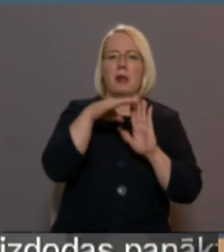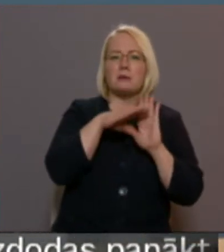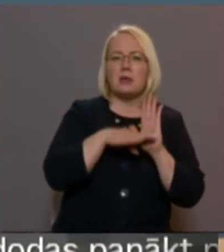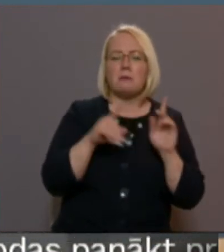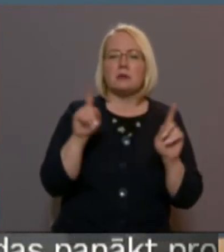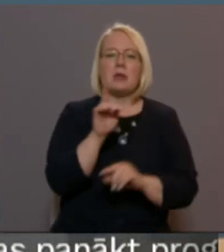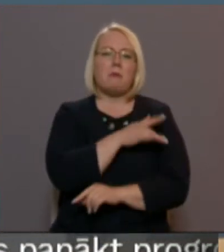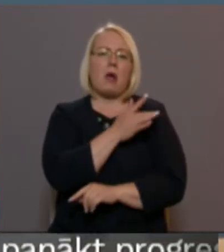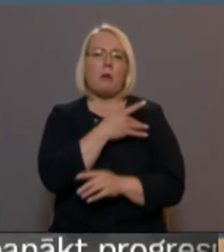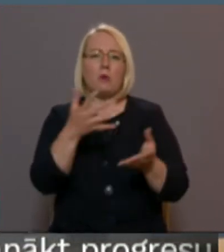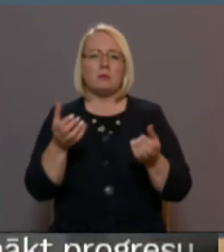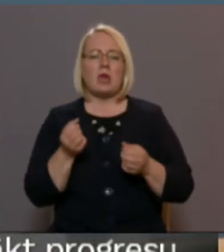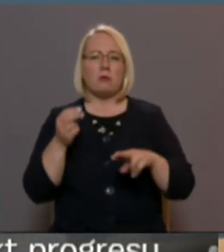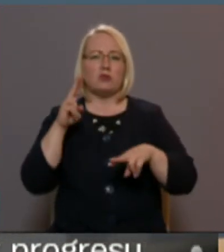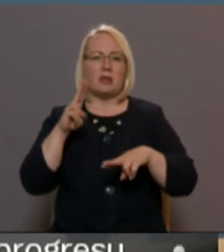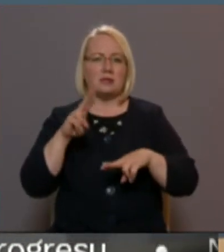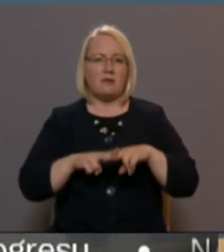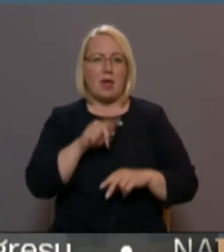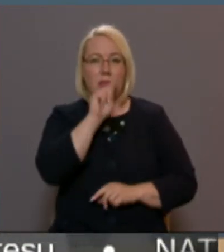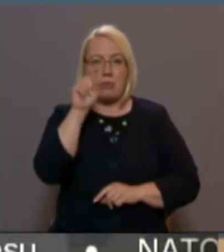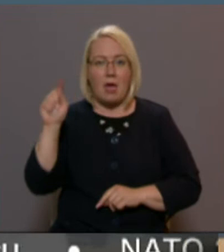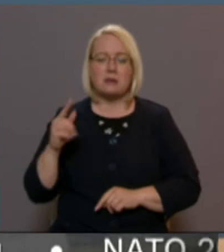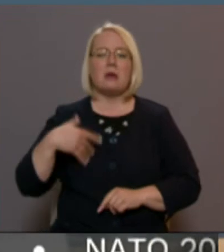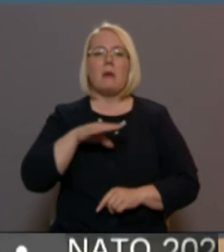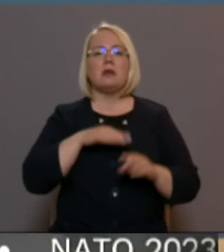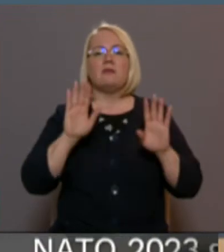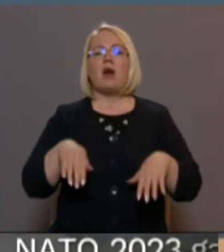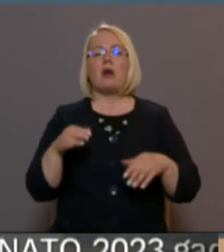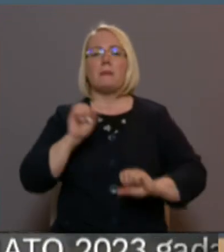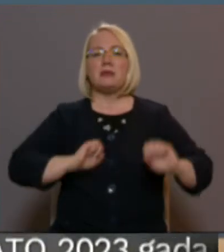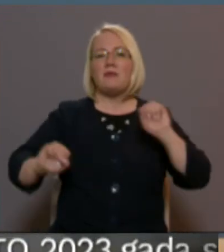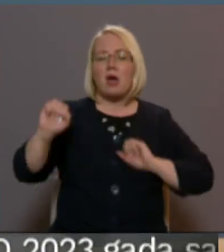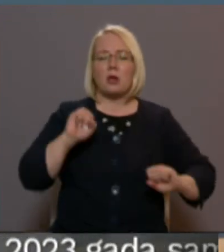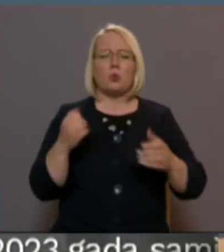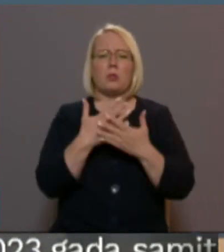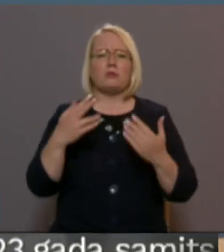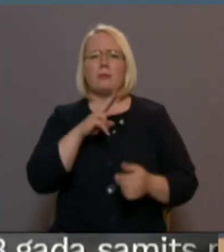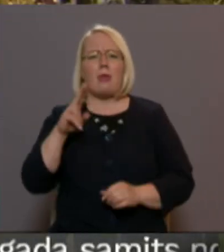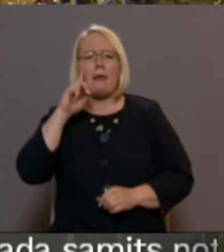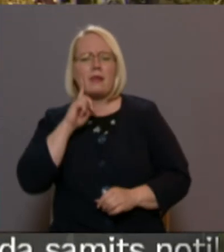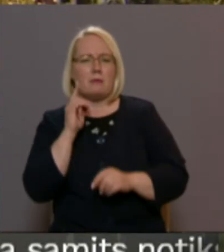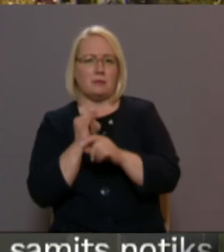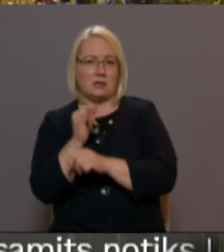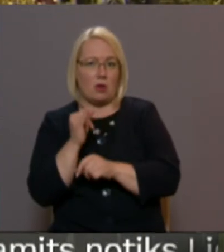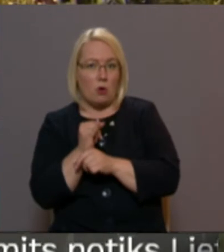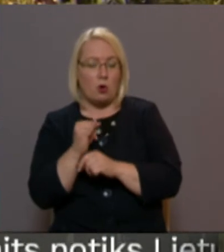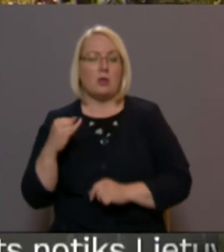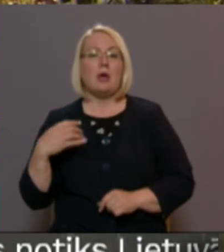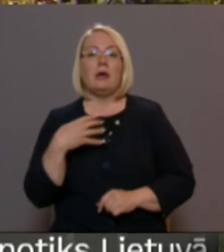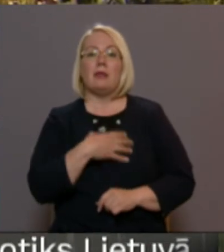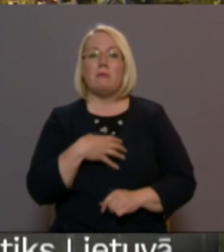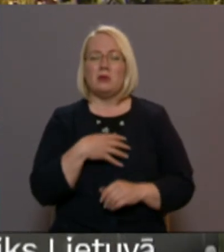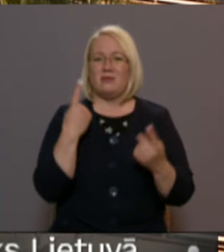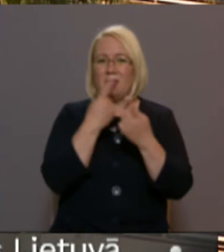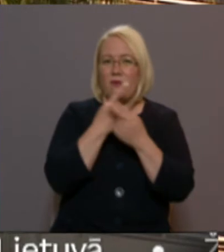pakalpojuma saņemšanas vietās. Mēs varam izvairīties no dažādām neērtībām ceļojot. Nepieciešamo informāciju